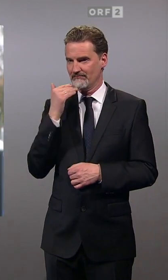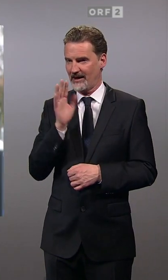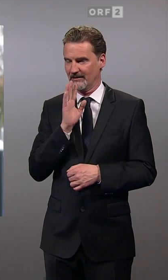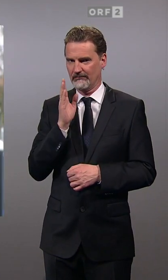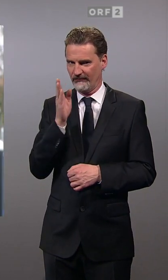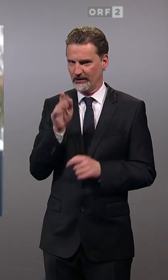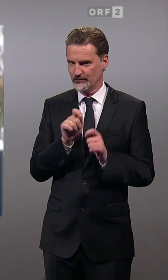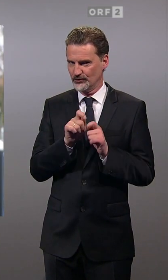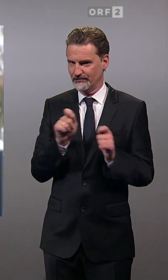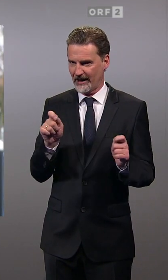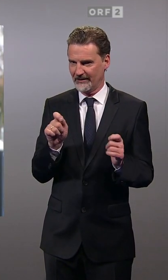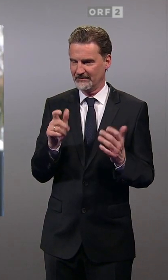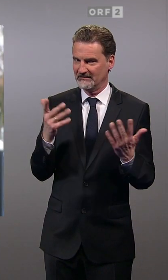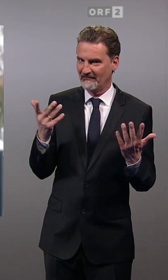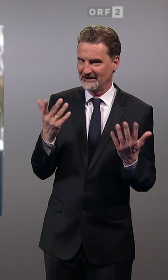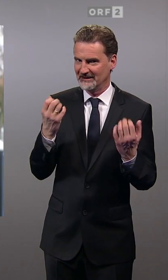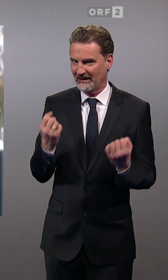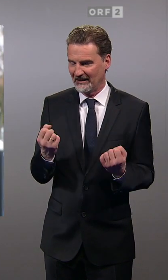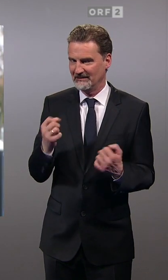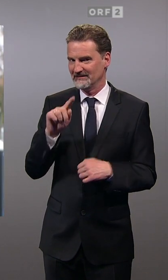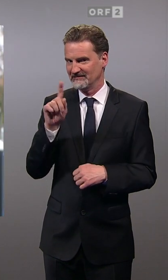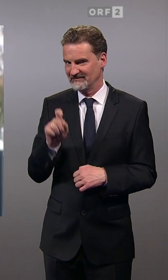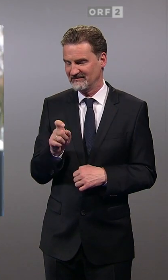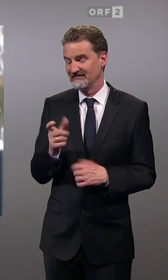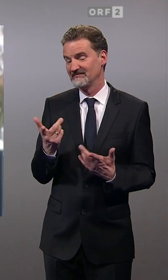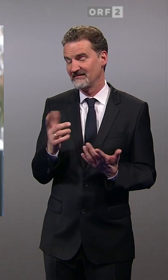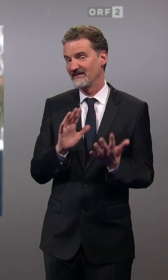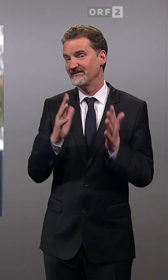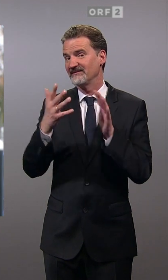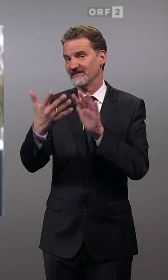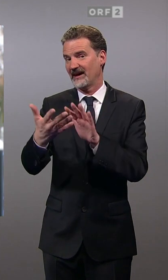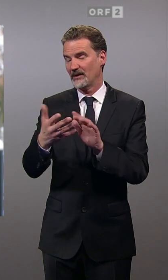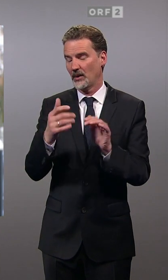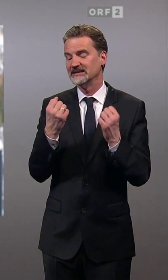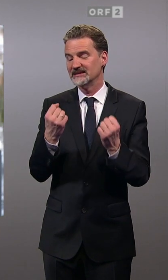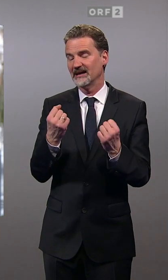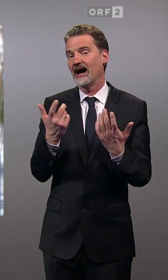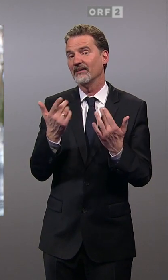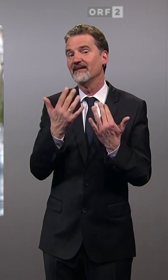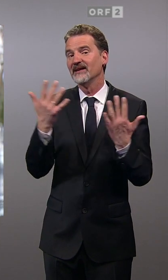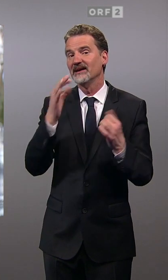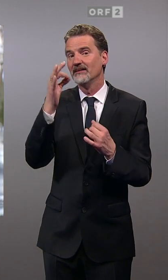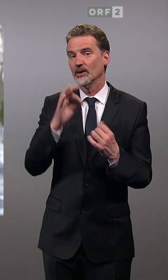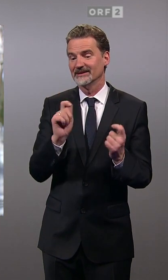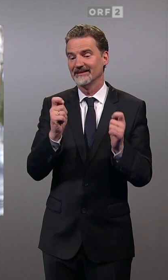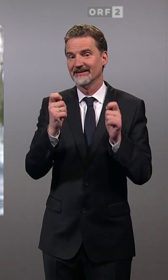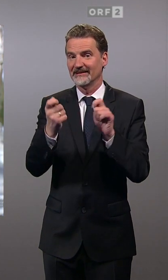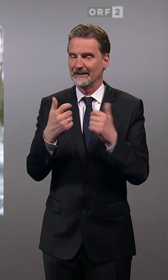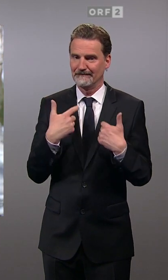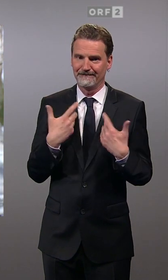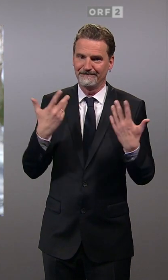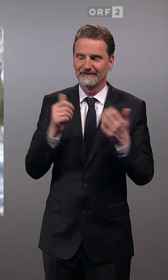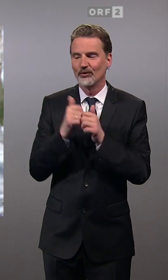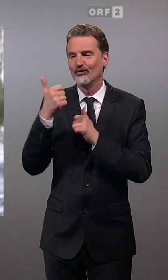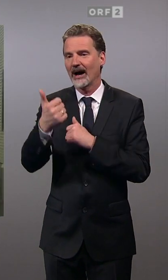Lassen wir es herankommen. Es ist eine Veränderung sicher da, aber wie weit die Prognosen kann